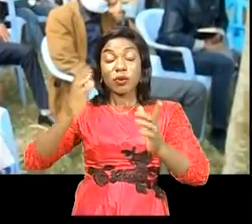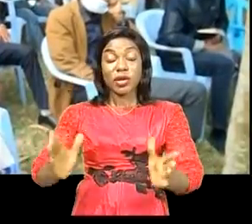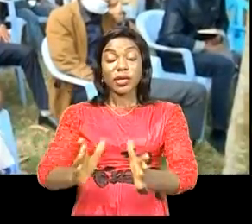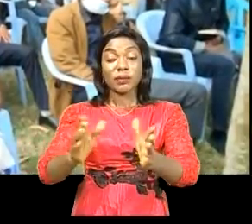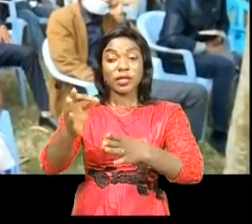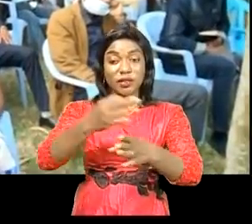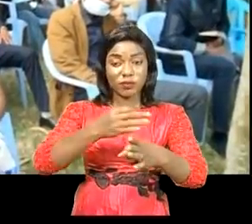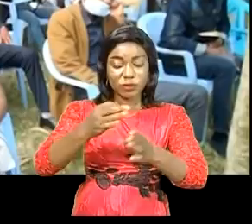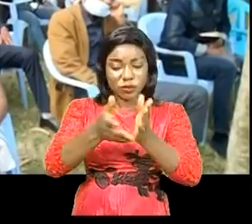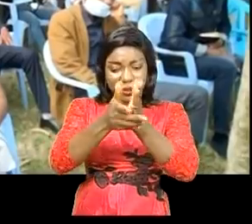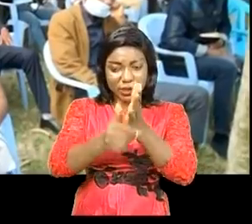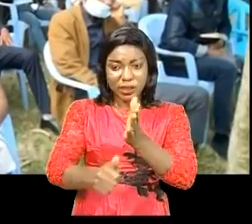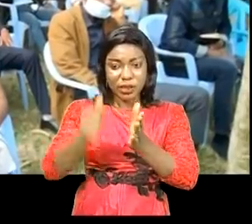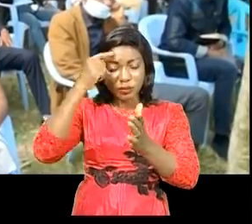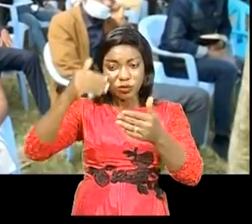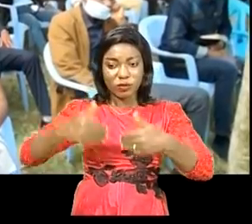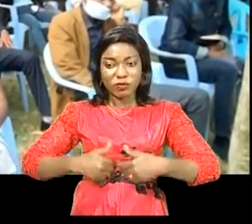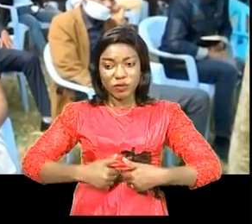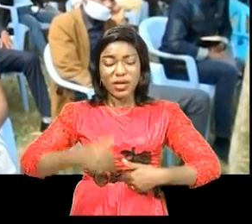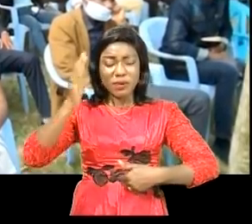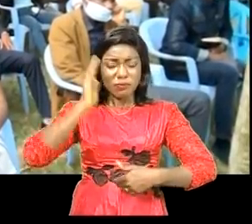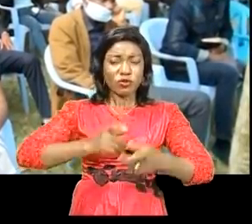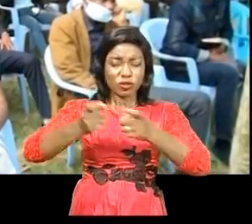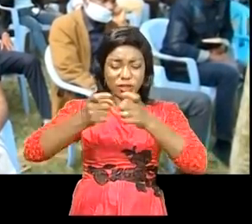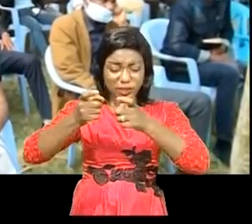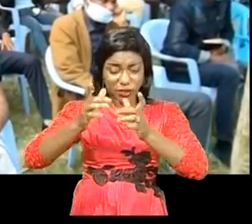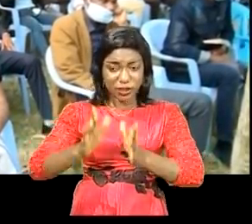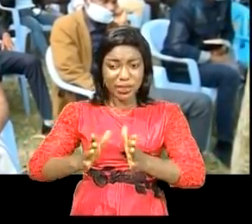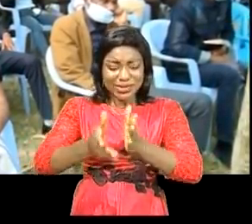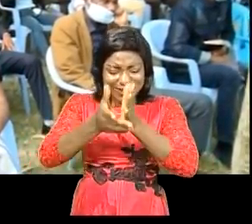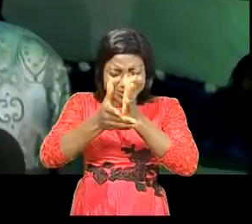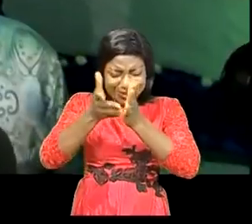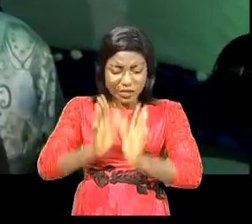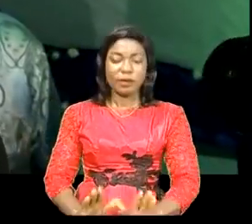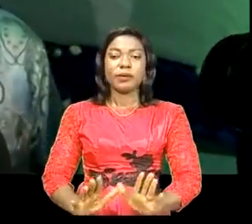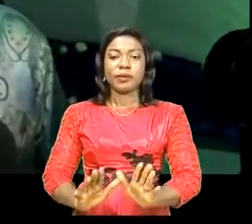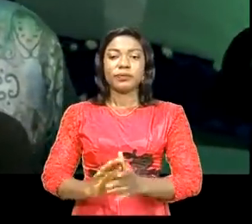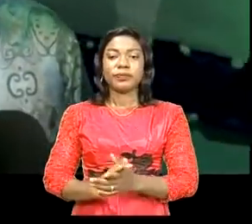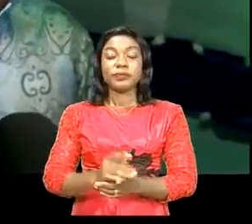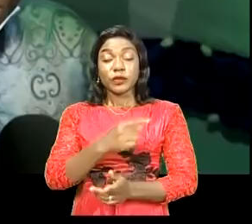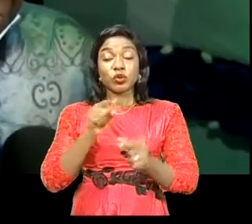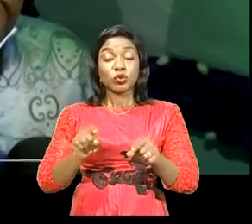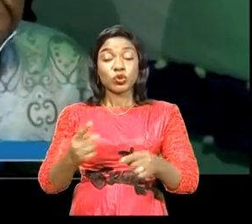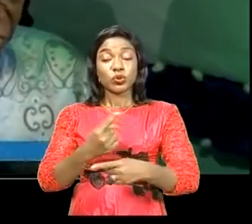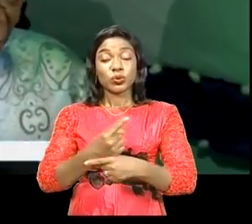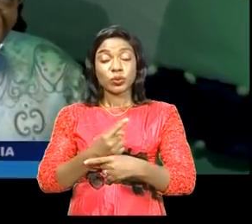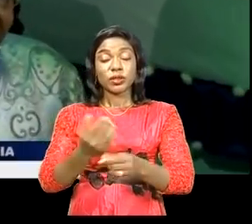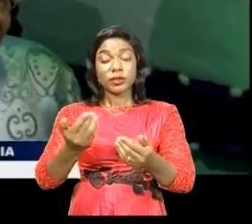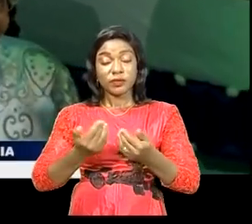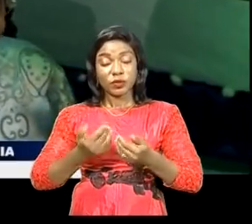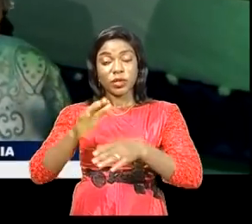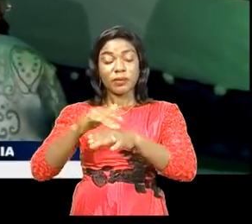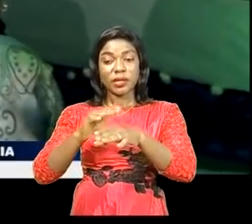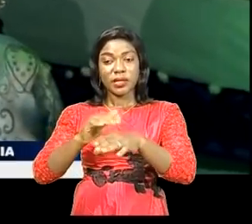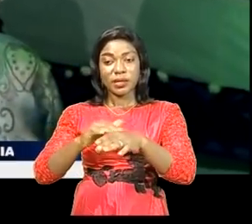formations de qualité pour avoir des bons leaders des managers outillés aujourd'hui je voulais plutôt faire ce qu'on appelle l